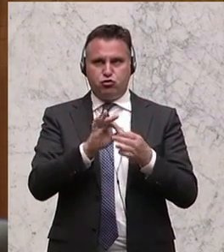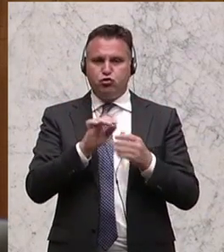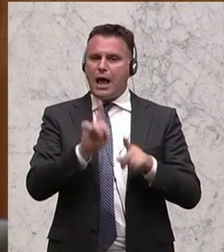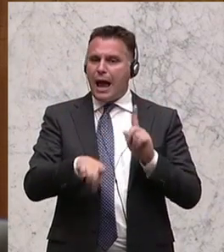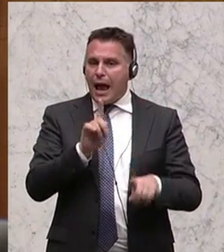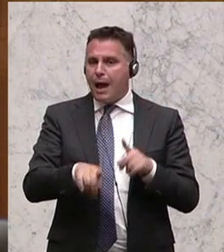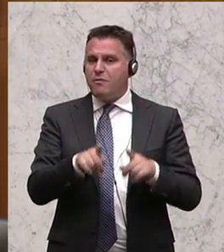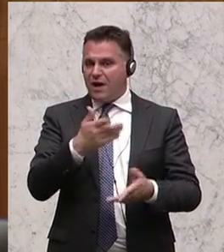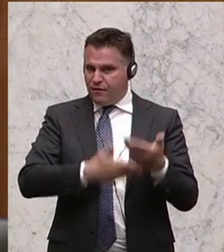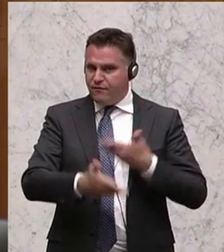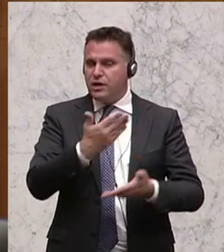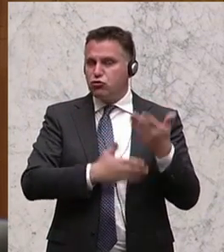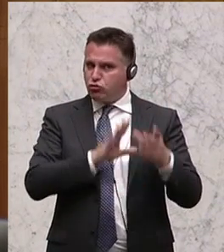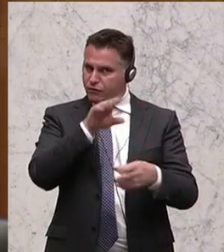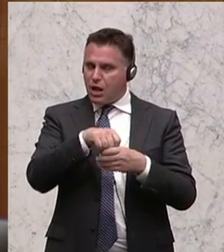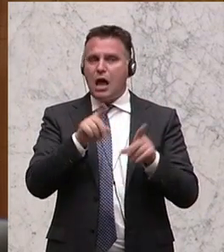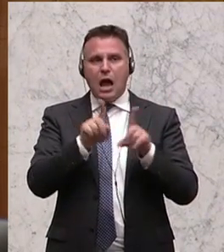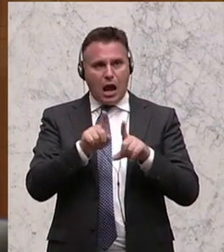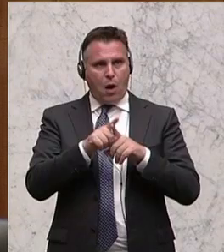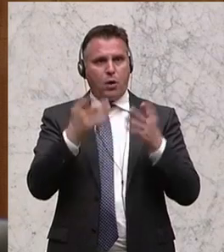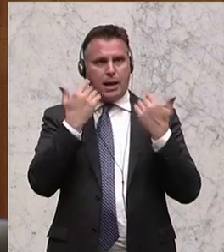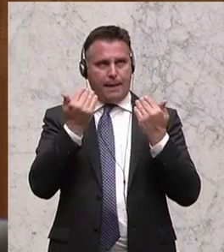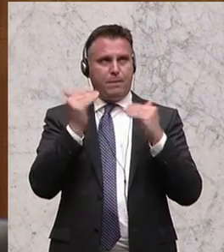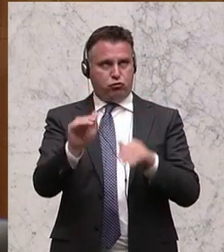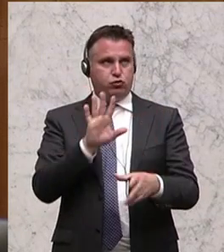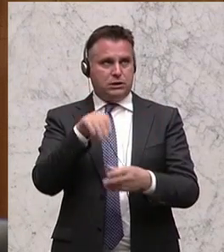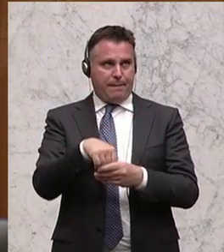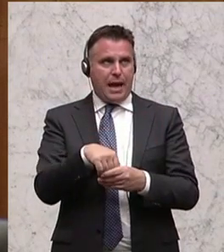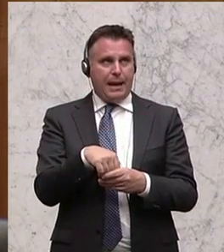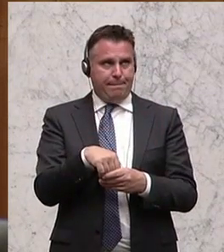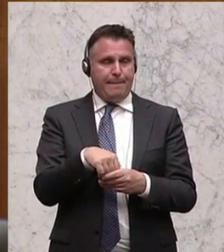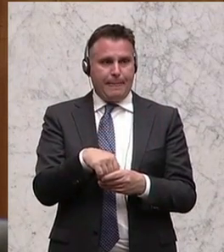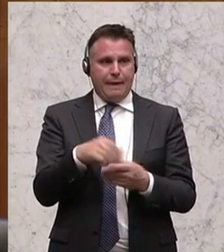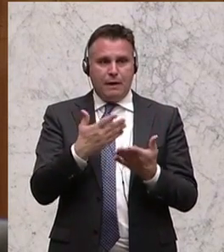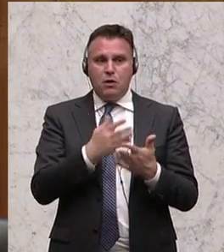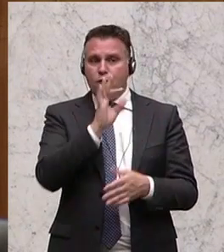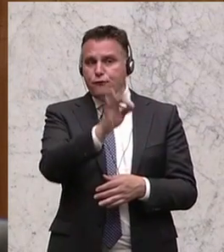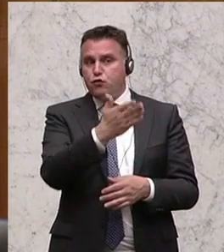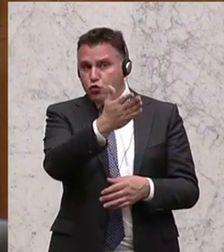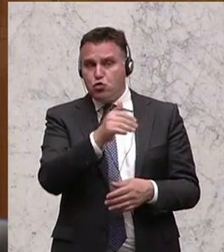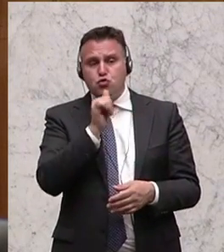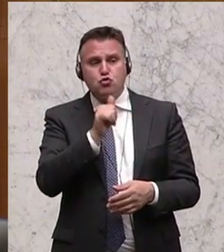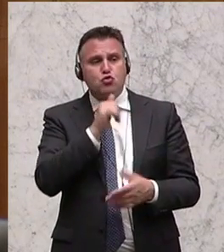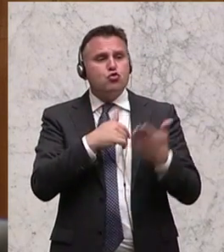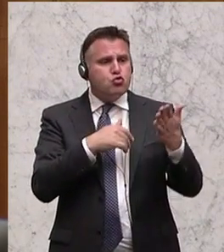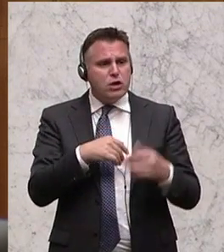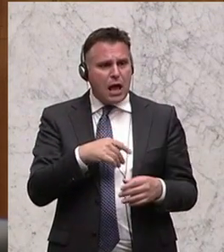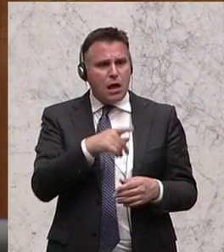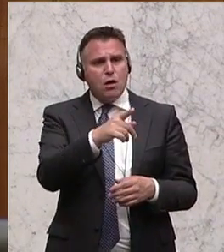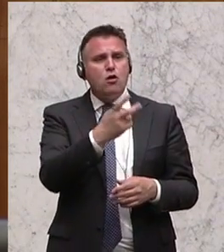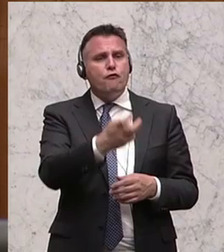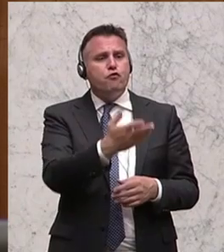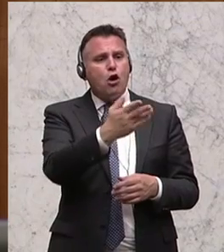Abfallwirtschaft ist einer der Sektoren im Bereich des Klimaschutzes. Es scheint offensichtlich den Grünen und der Vorsitzenden